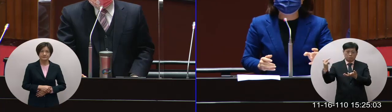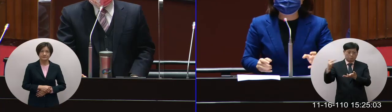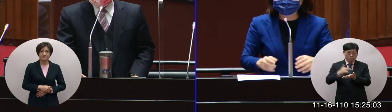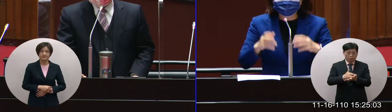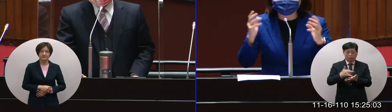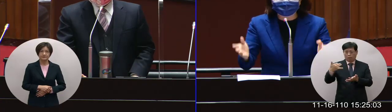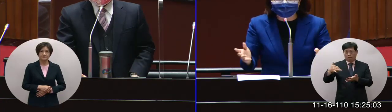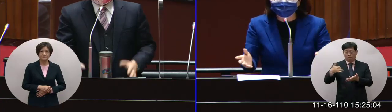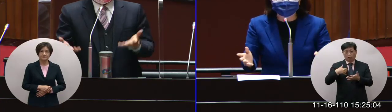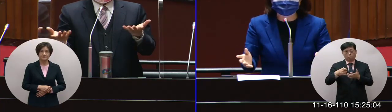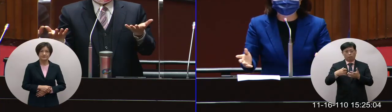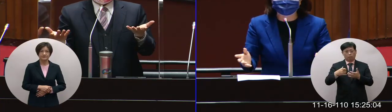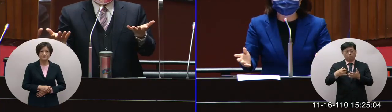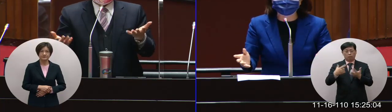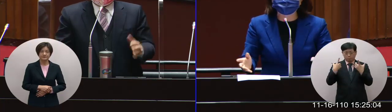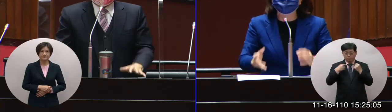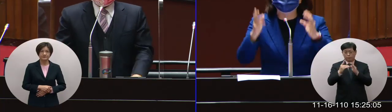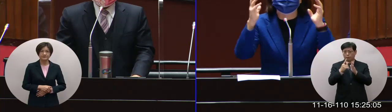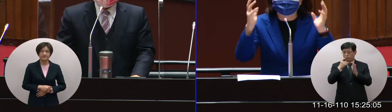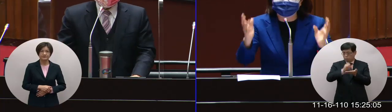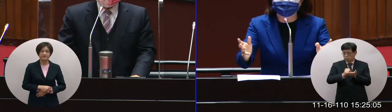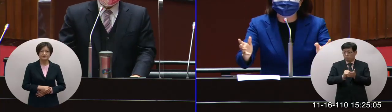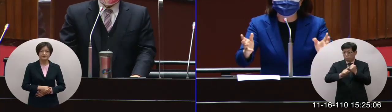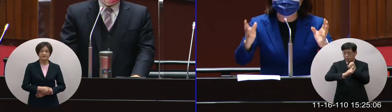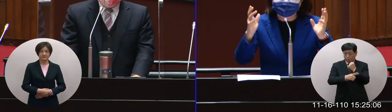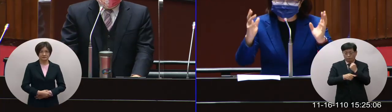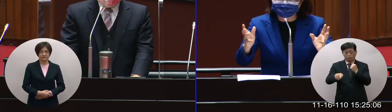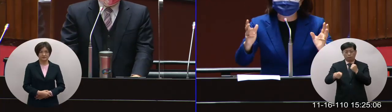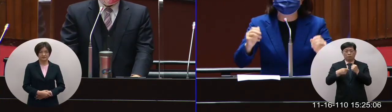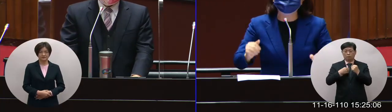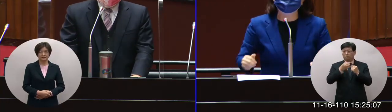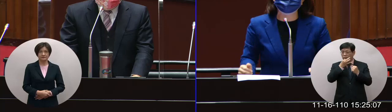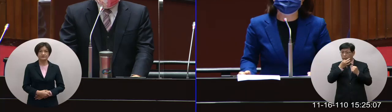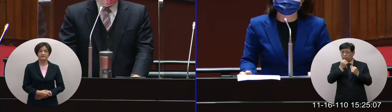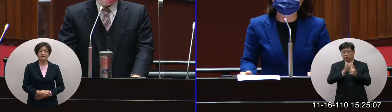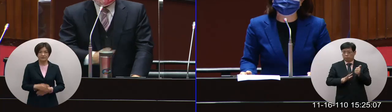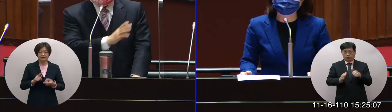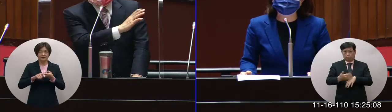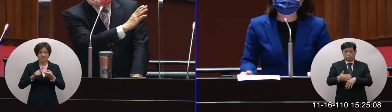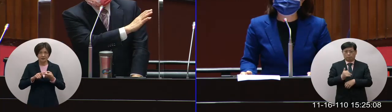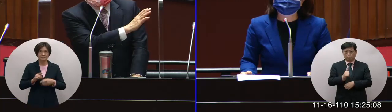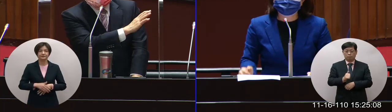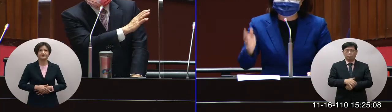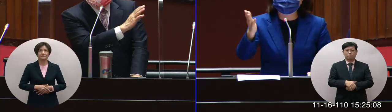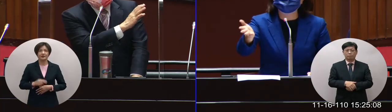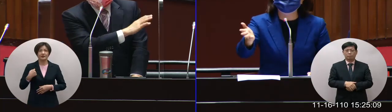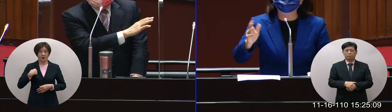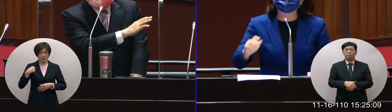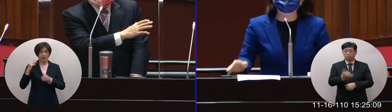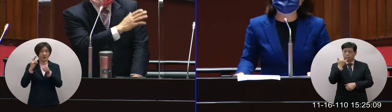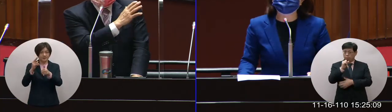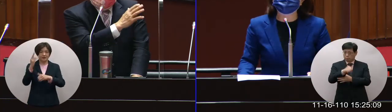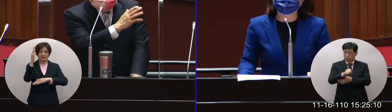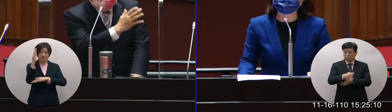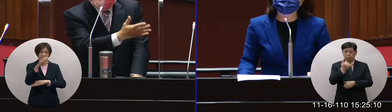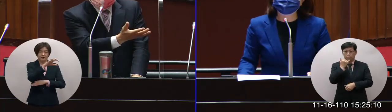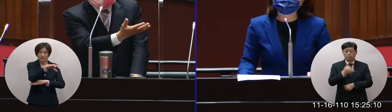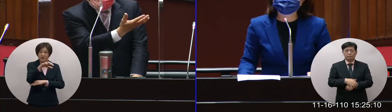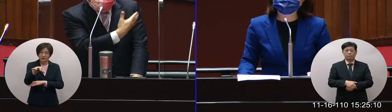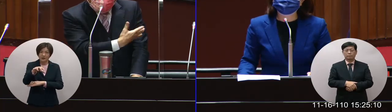到然後原來我們戶籍法的規定造成他權益上任何有變動的地方已經請各部會各